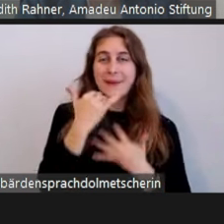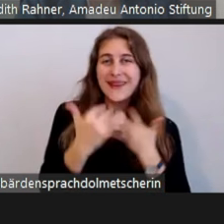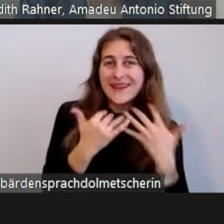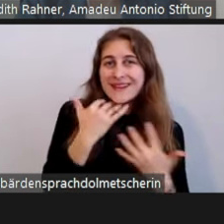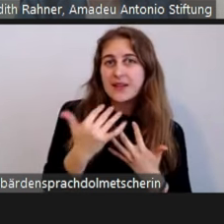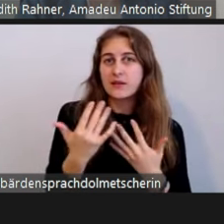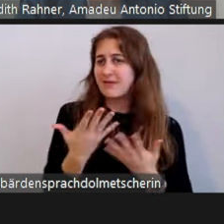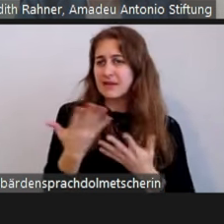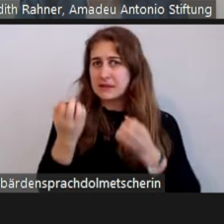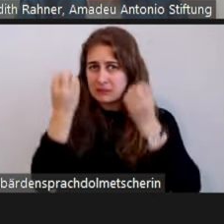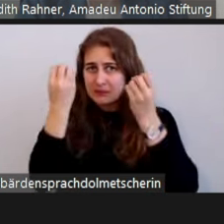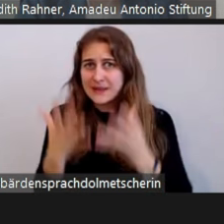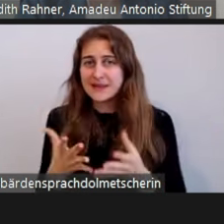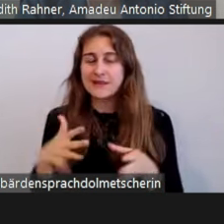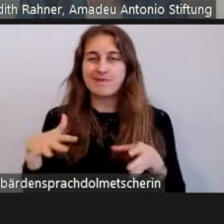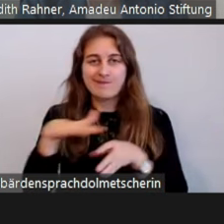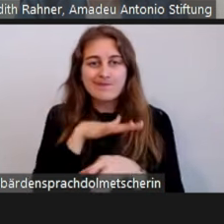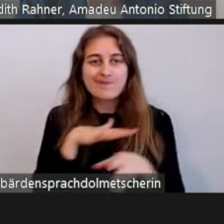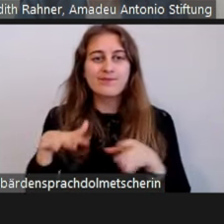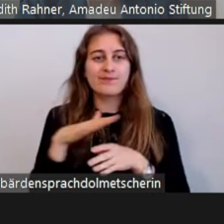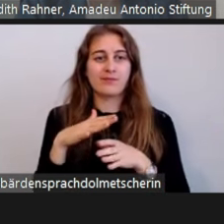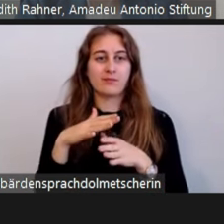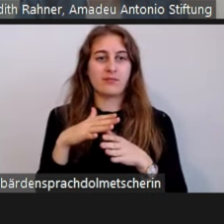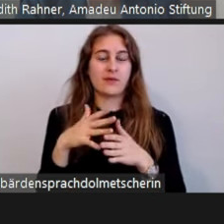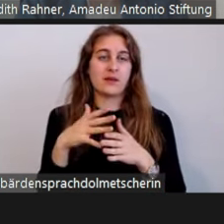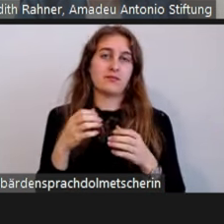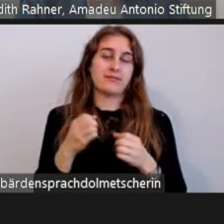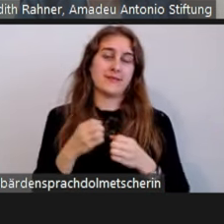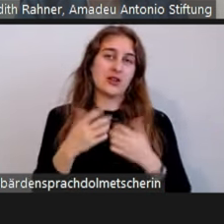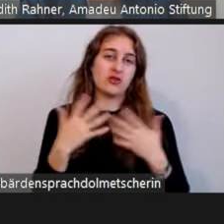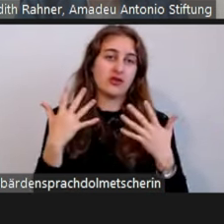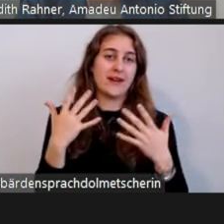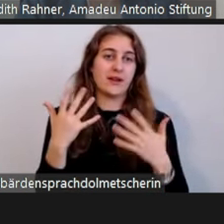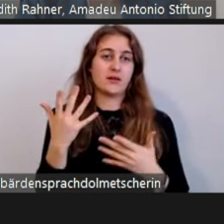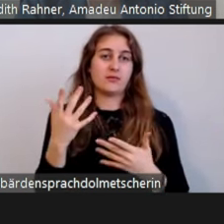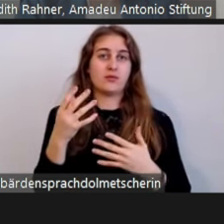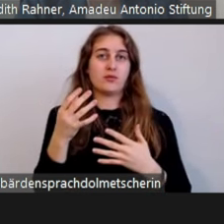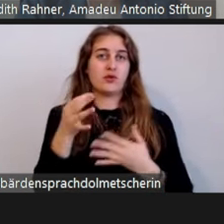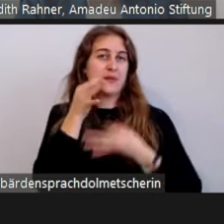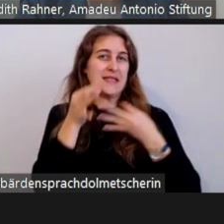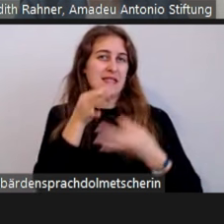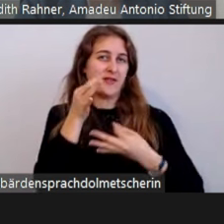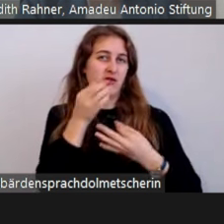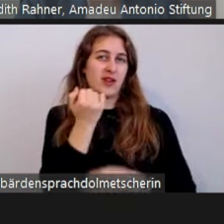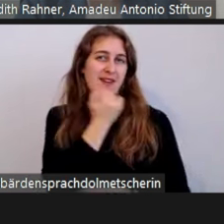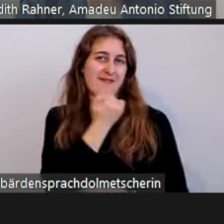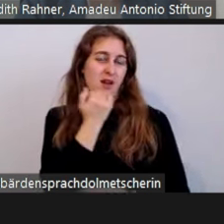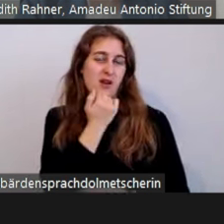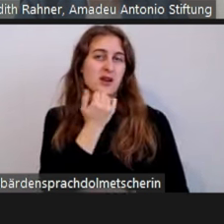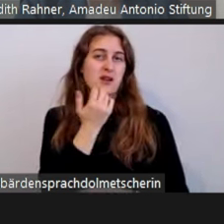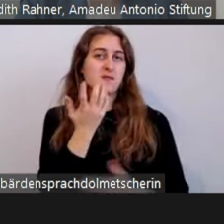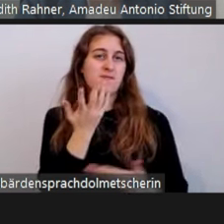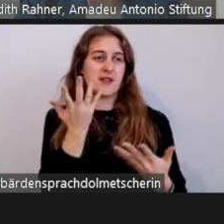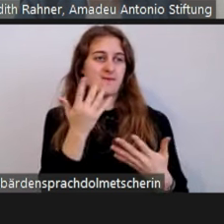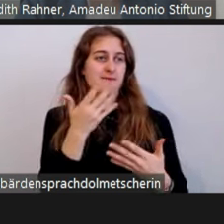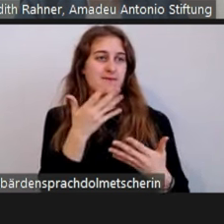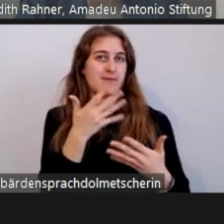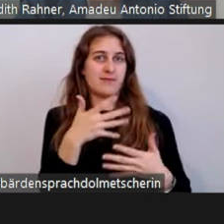sich im Bereich geschlechtsspezifische Gewalt, also alle bekannten Formen von